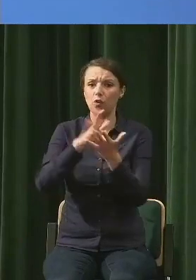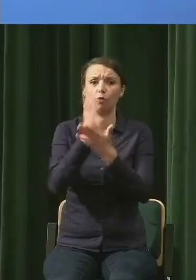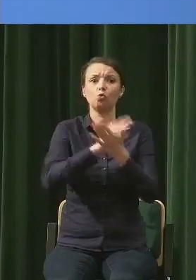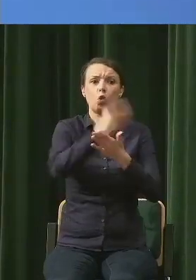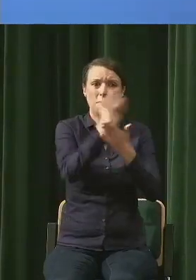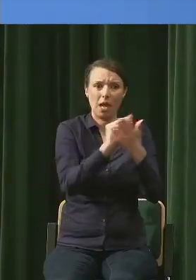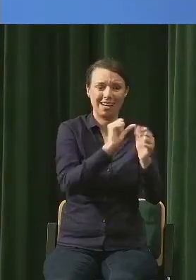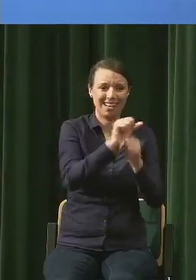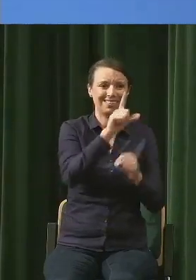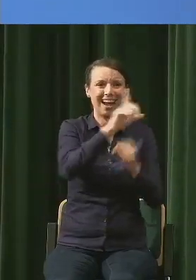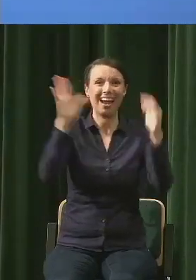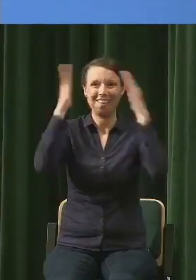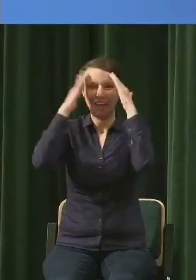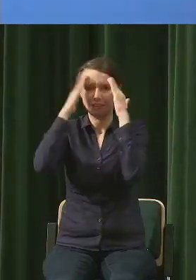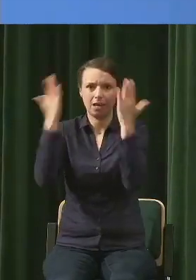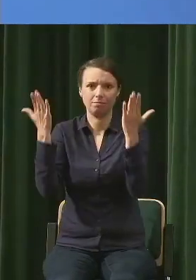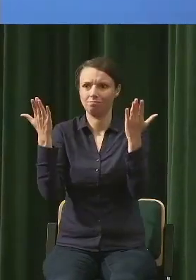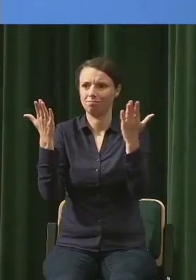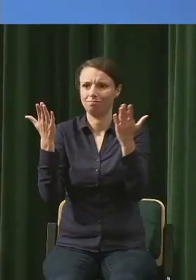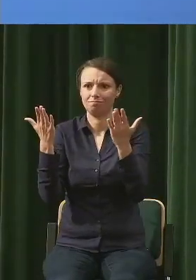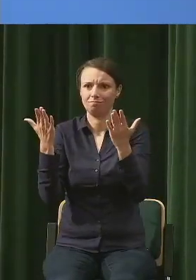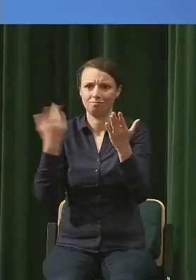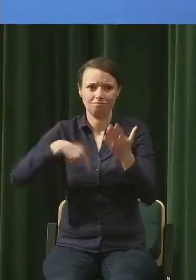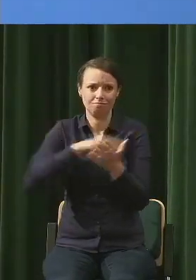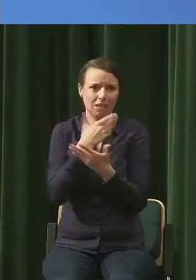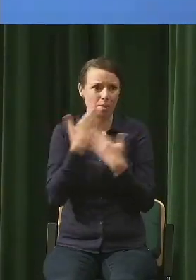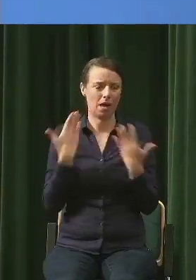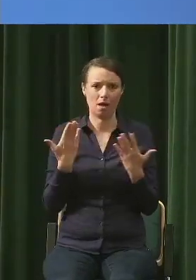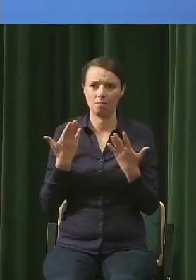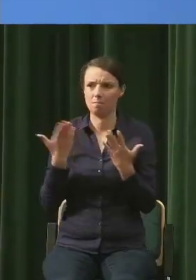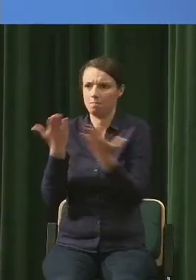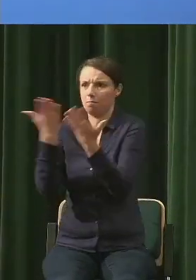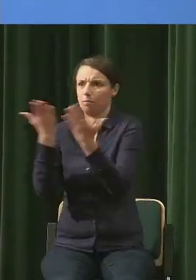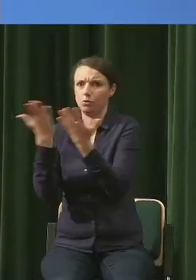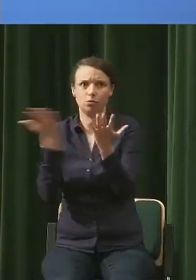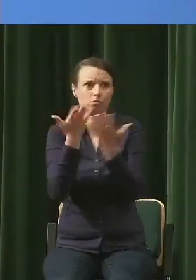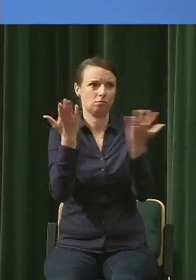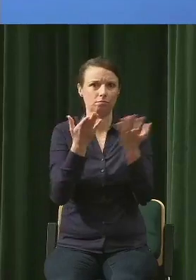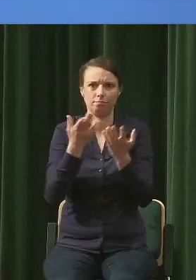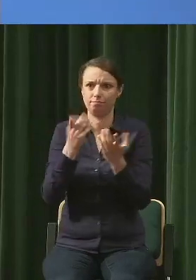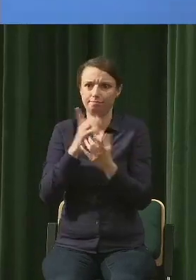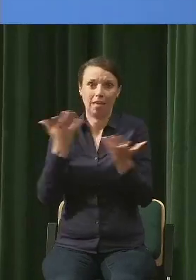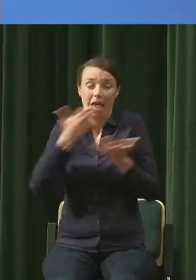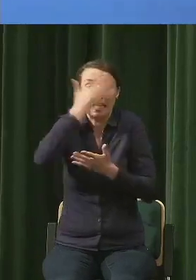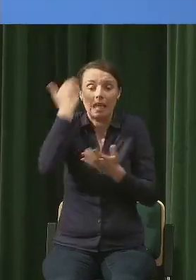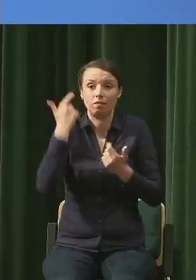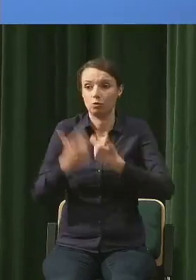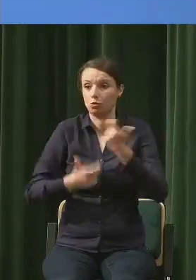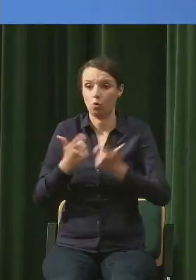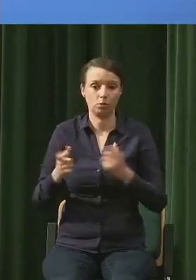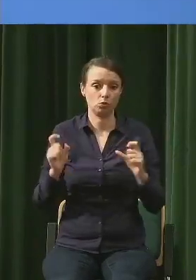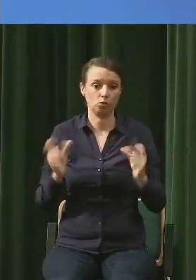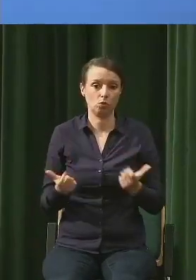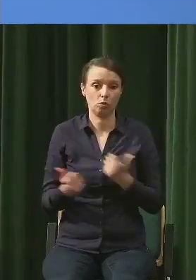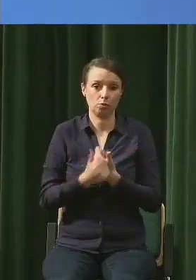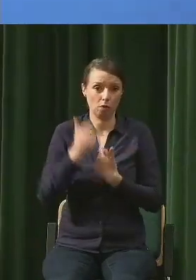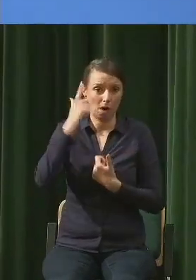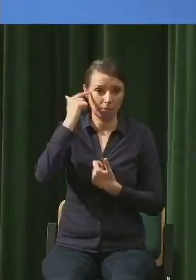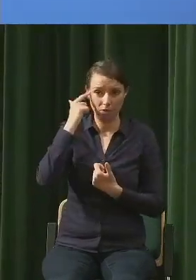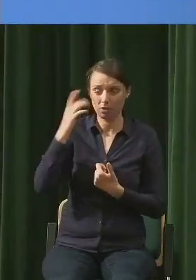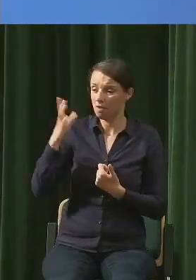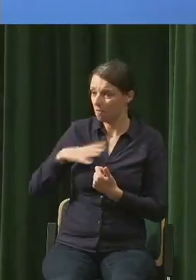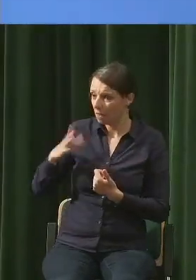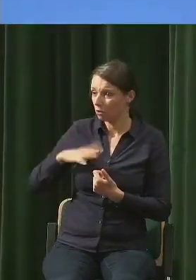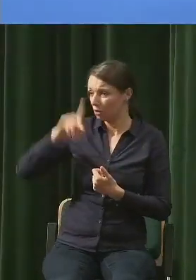indziej i ja nie wiem, co z tym zrobić, bo myślę, że trzeba odpuścić trochę tym ludziom.